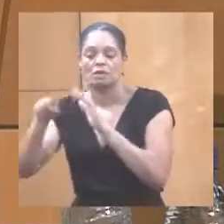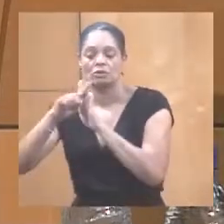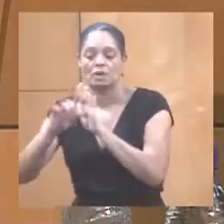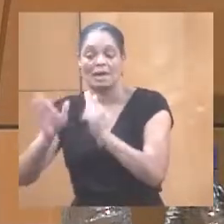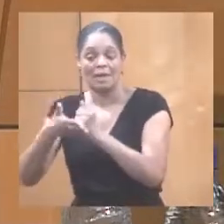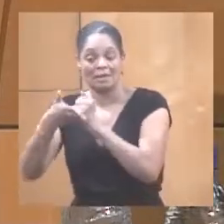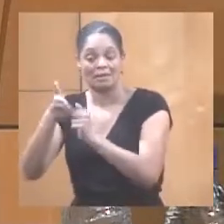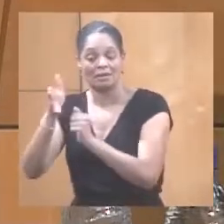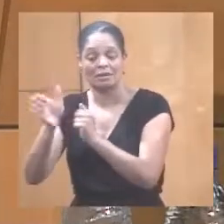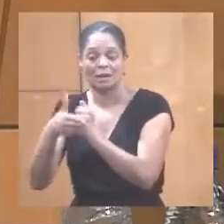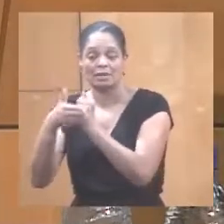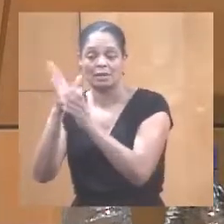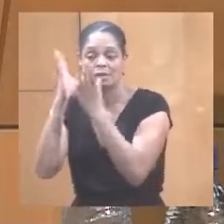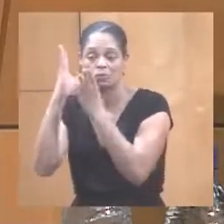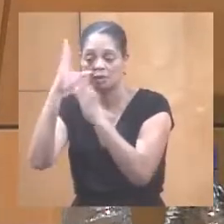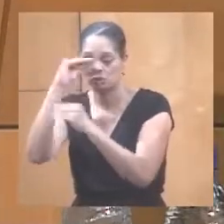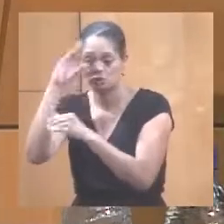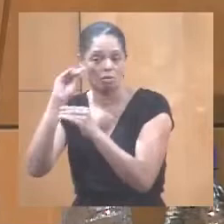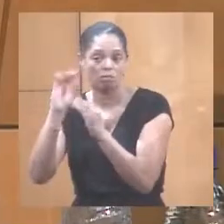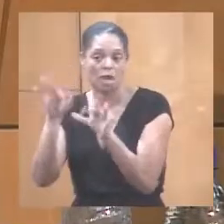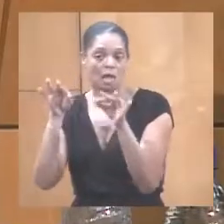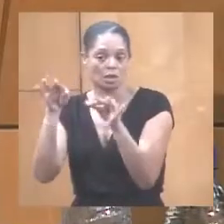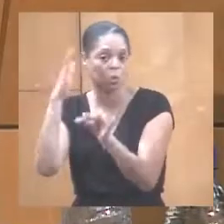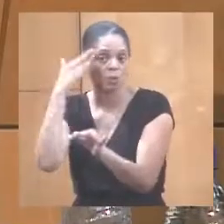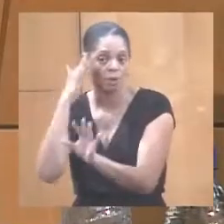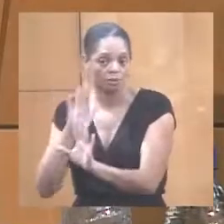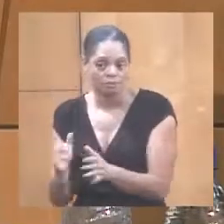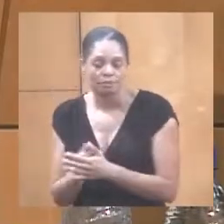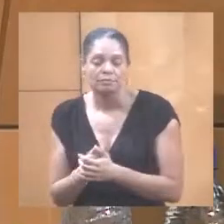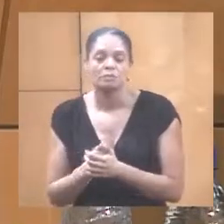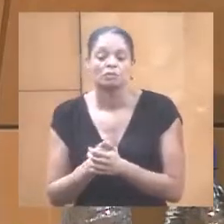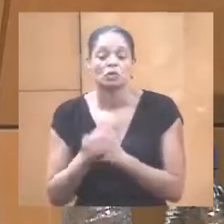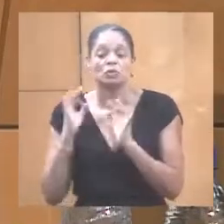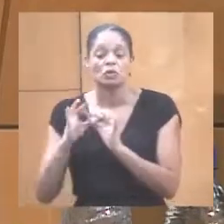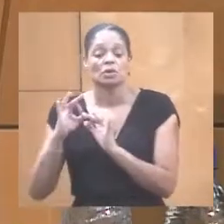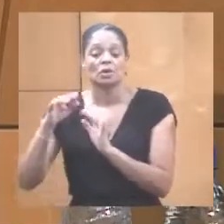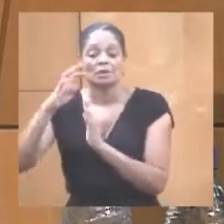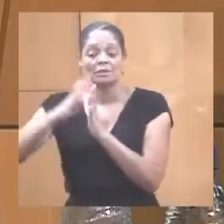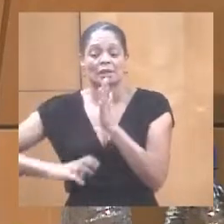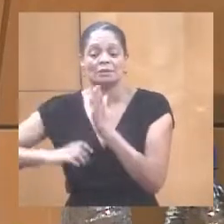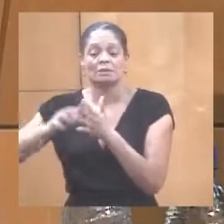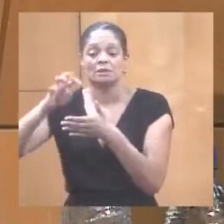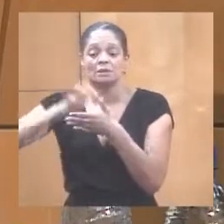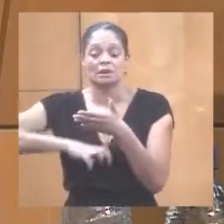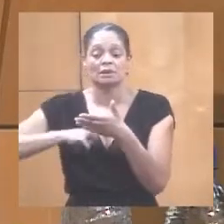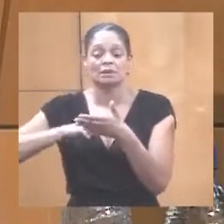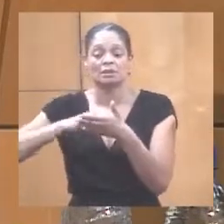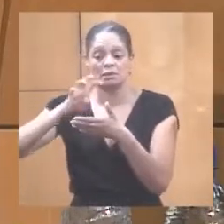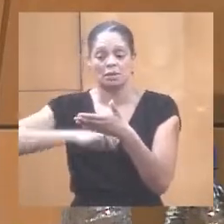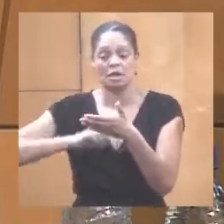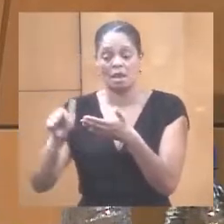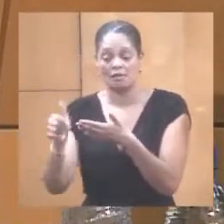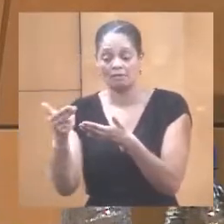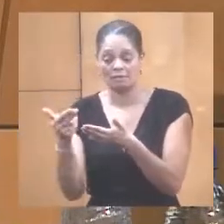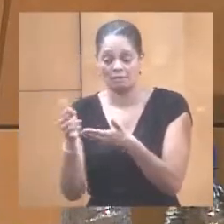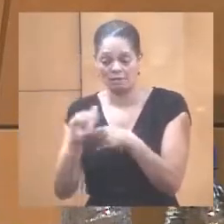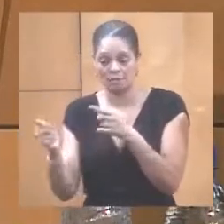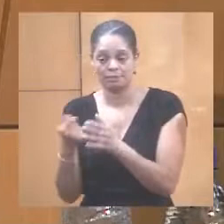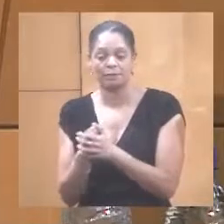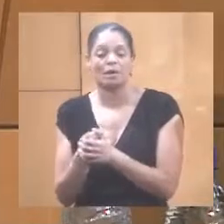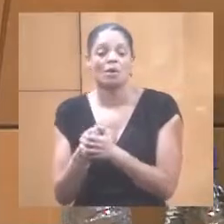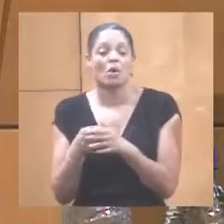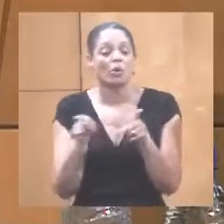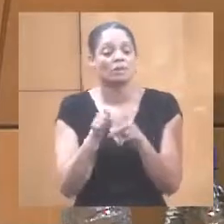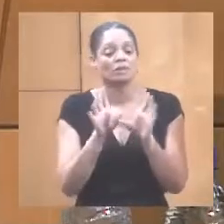deux étudiants, bien classique, connu, d'ailleurs le texte envisage cela, mais il y a des formations